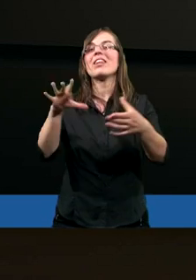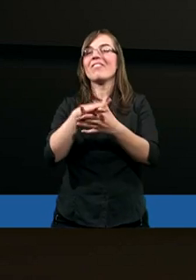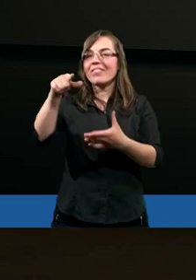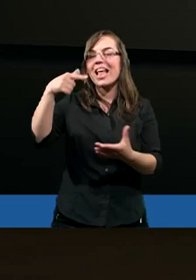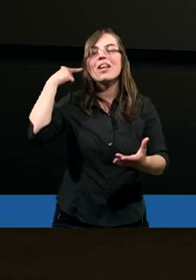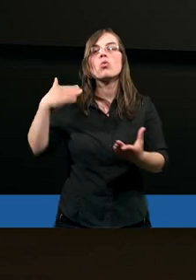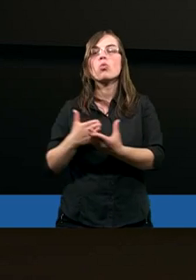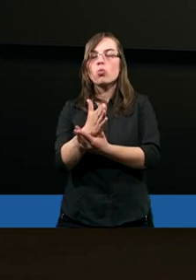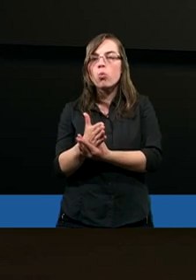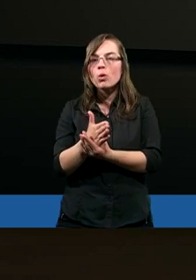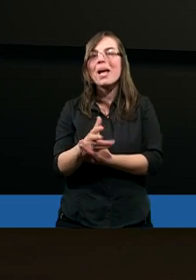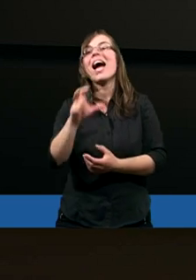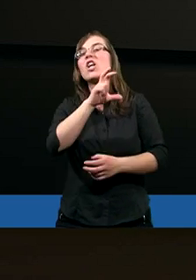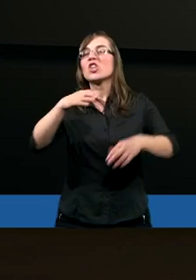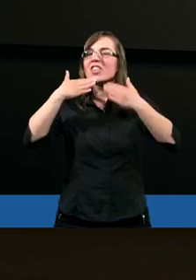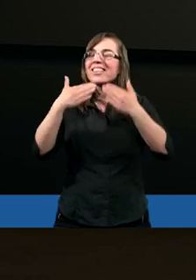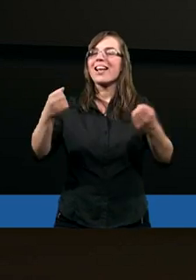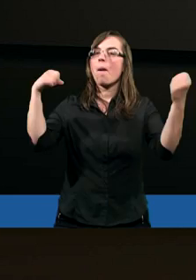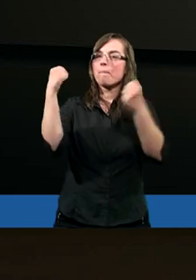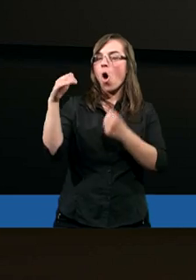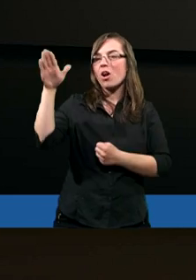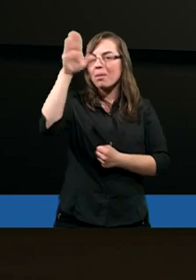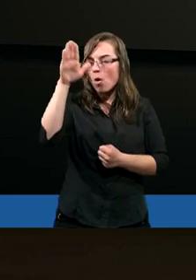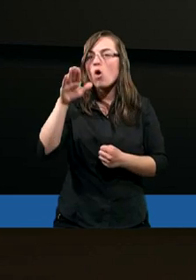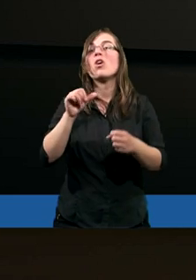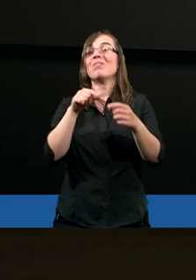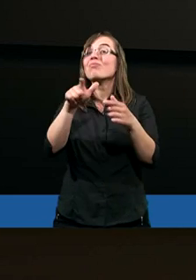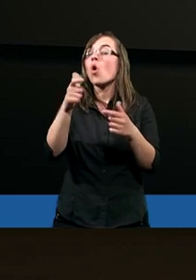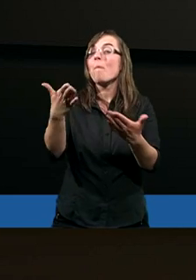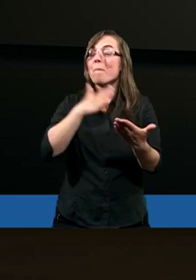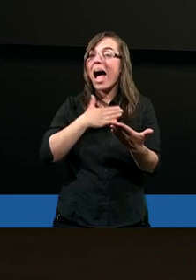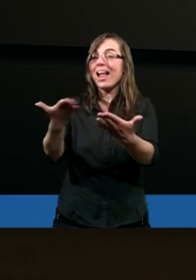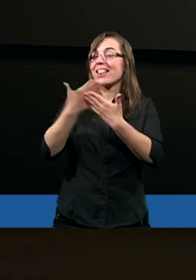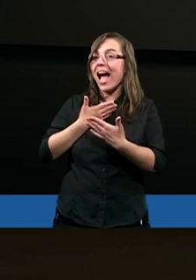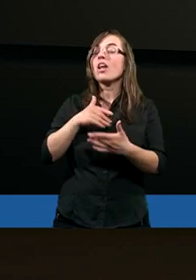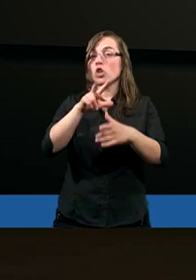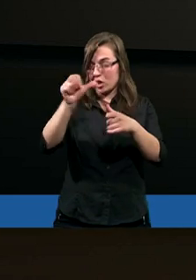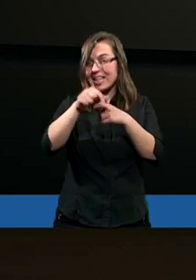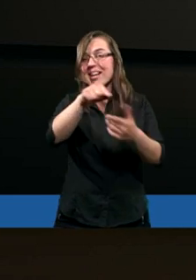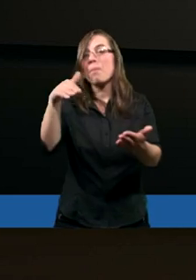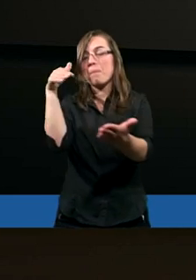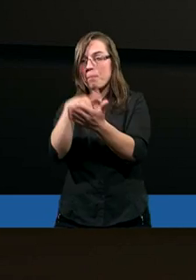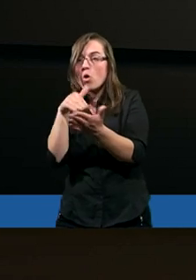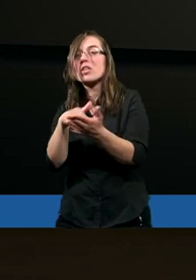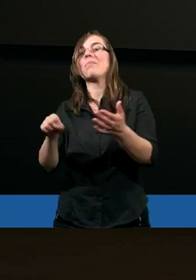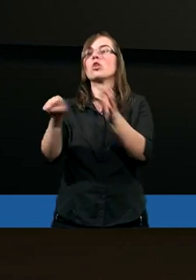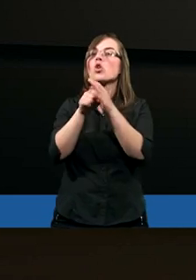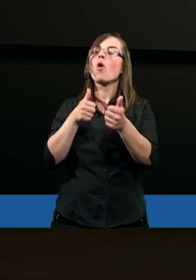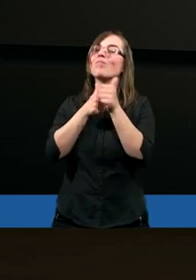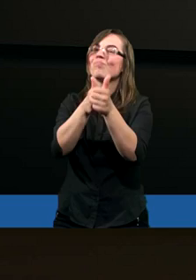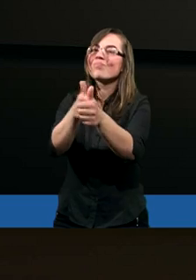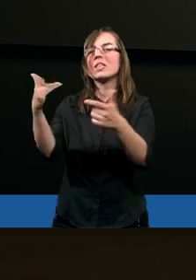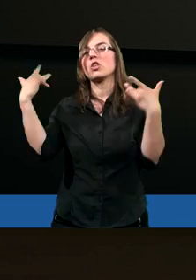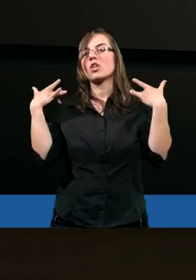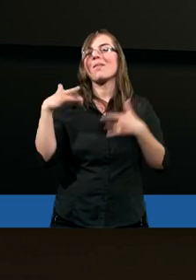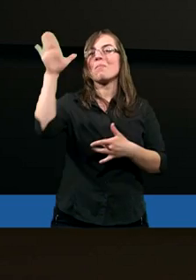Czy dzięki tej mocy Bożej, która nam dała wszystko, które jest potrzebne do Bogu Bojnego, do życia z Nim faktycznie tak